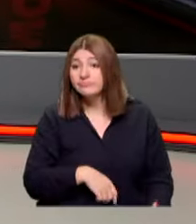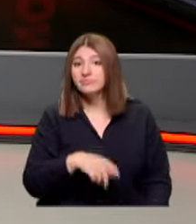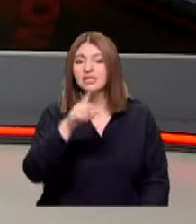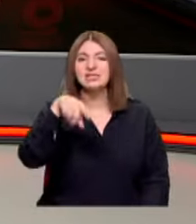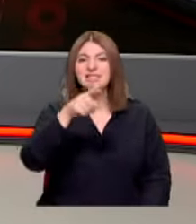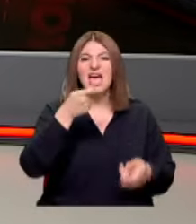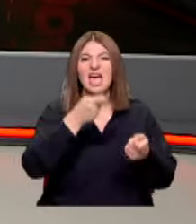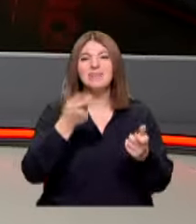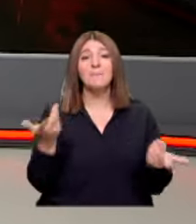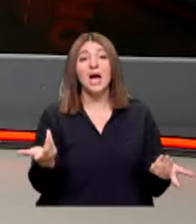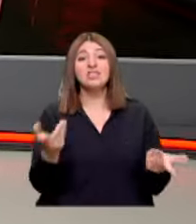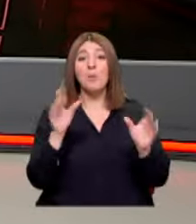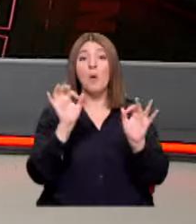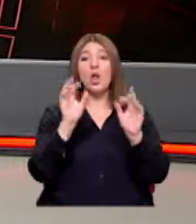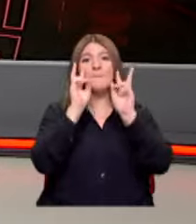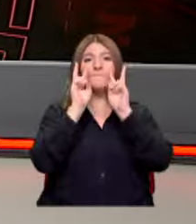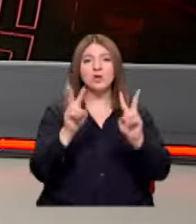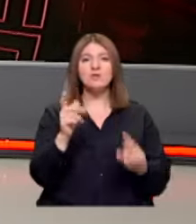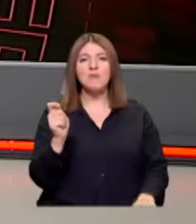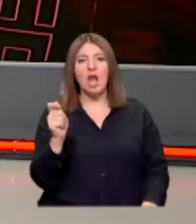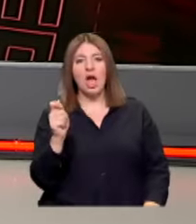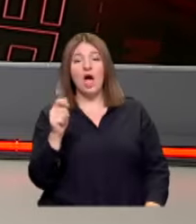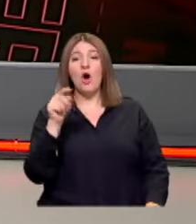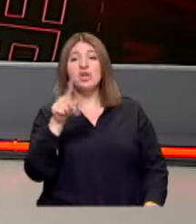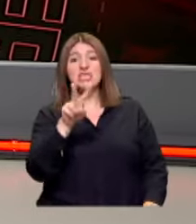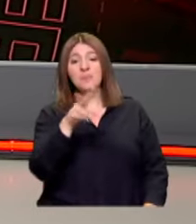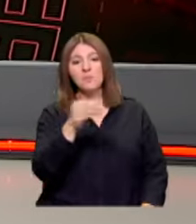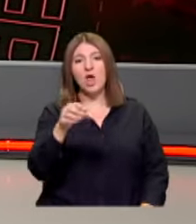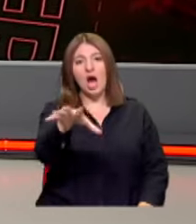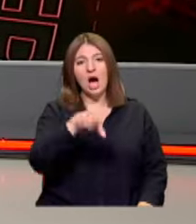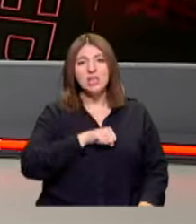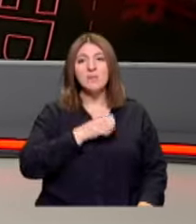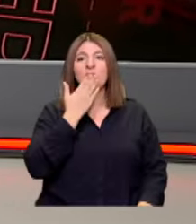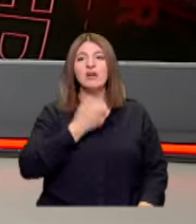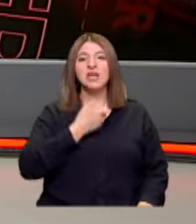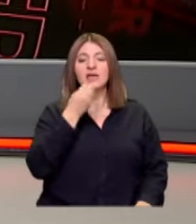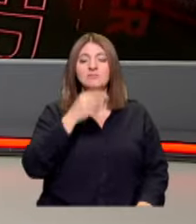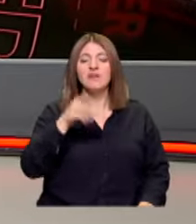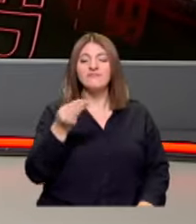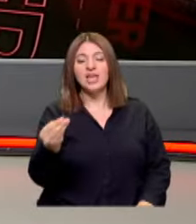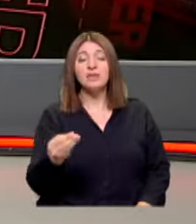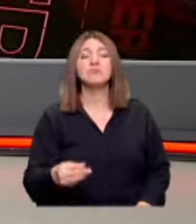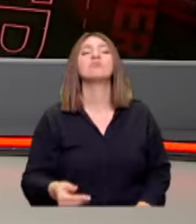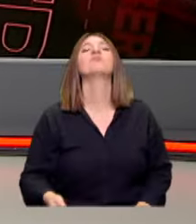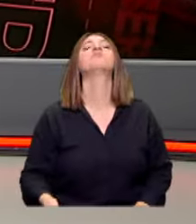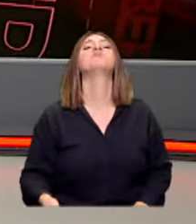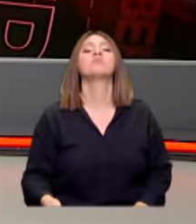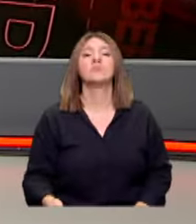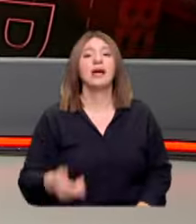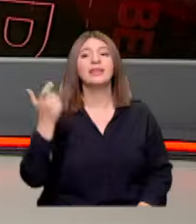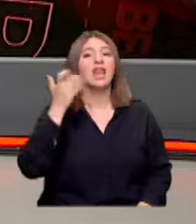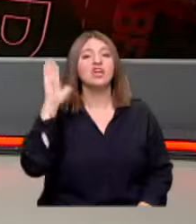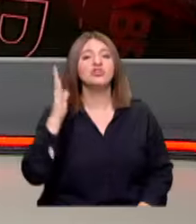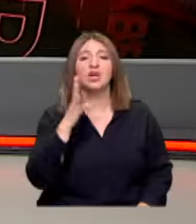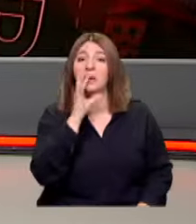siz eğitime maalesef bu gözle bakıyorsunuz O 20 milyon da alayım öğrencilere bir öğün yemek vereyim demiyorsunuz Nereye